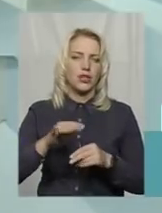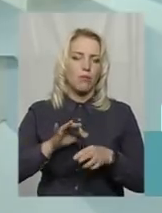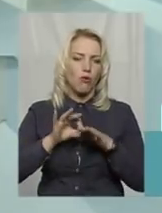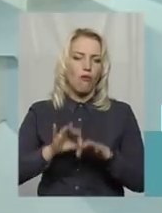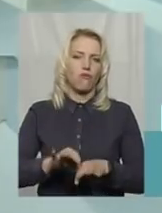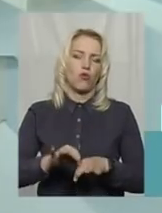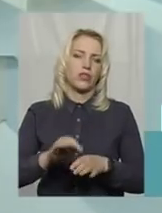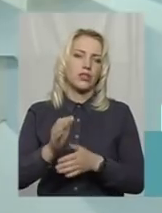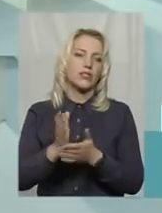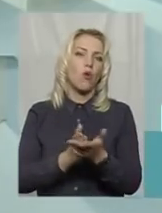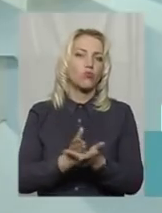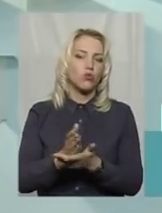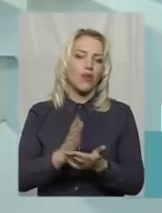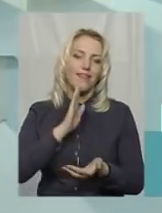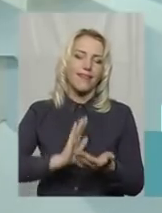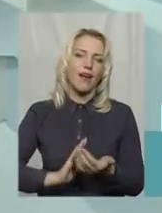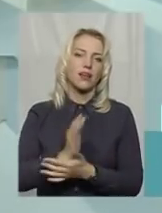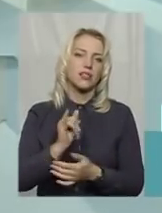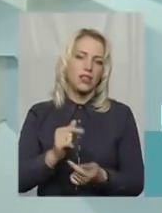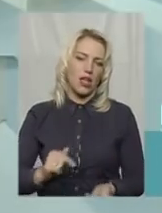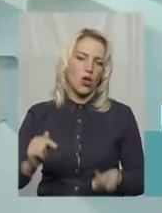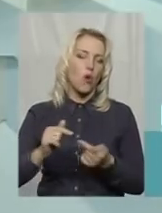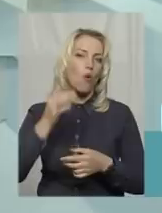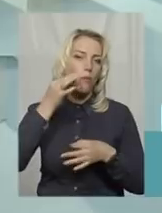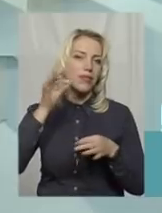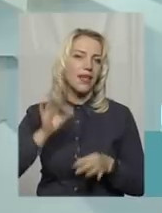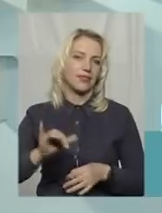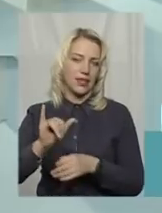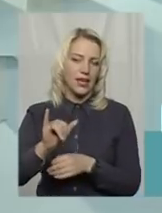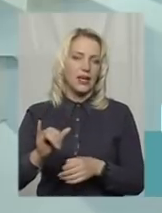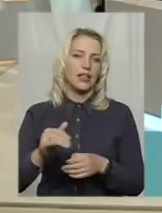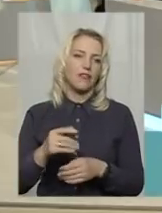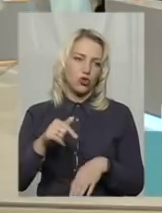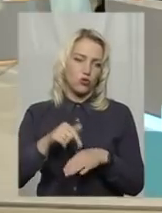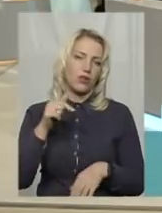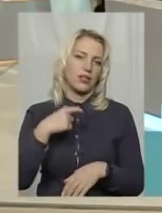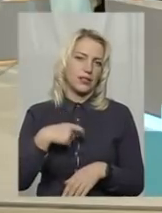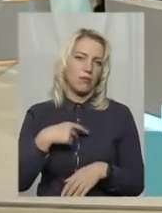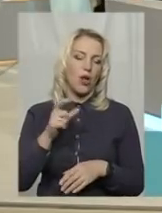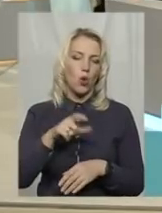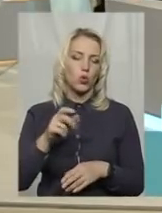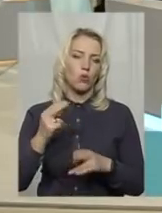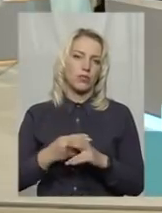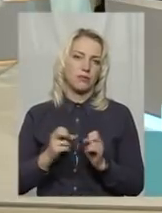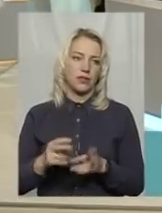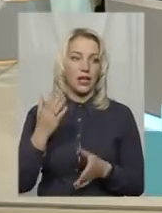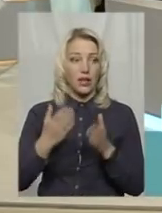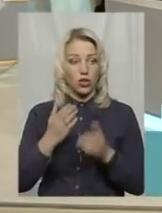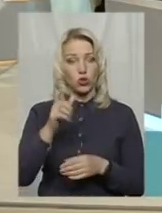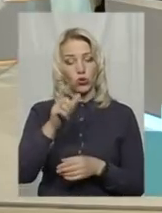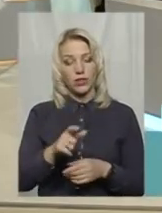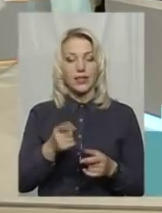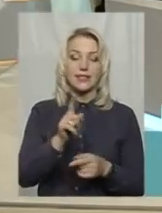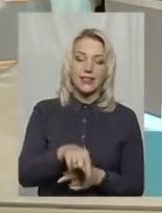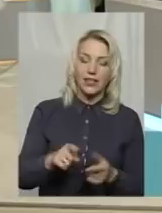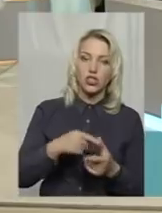компетентне, і люди відчували себе в безпеці. Якщо людина з тих чи